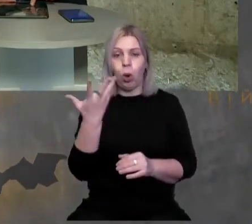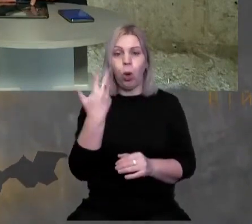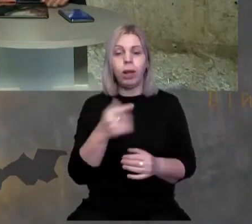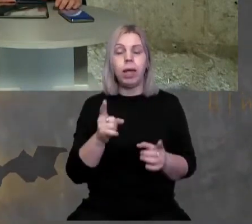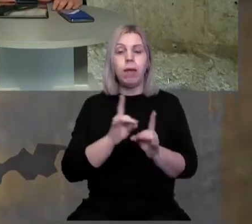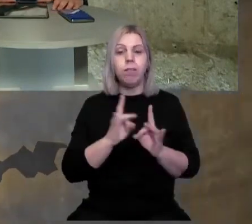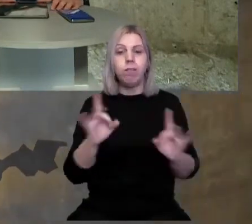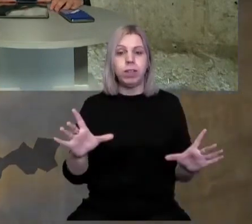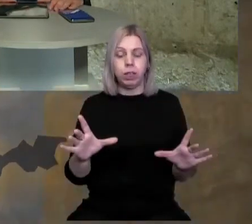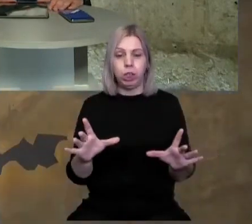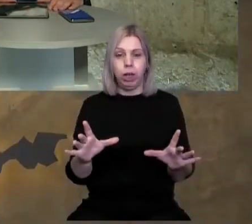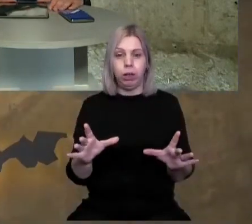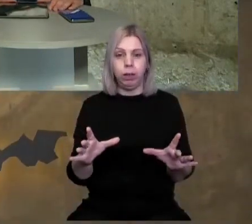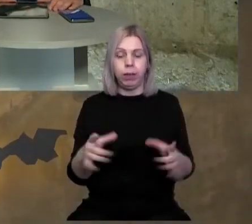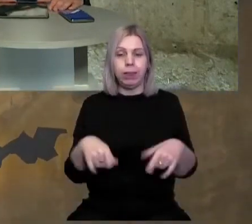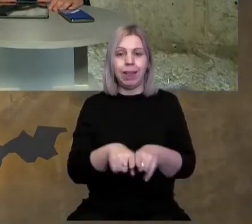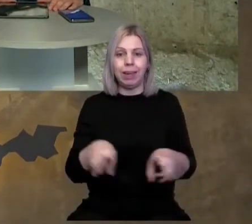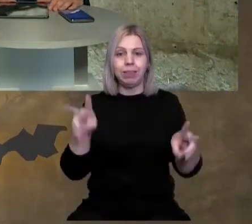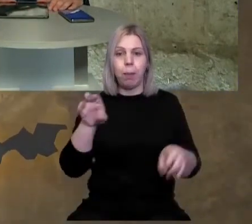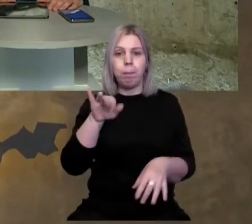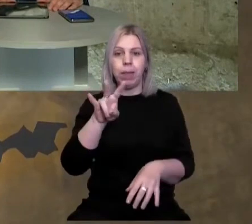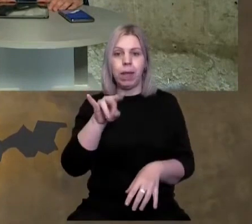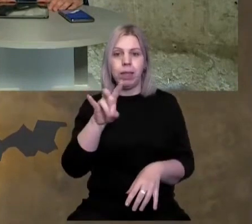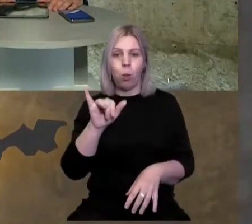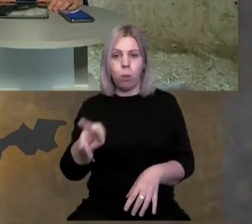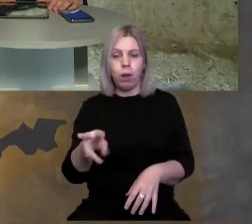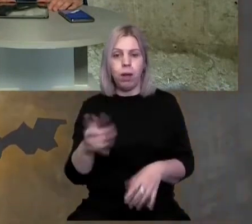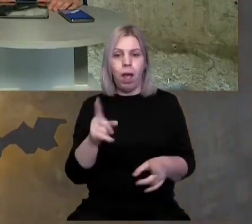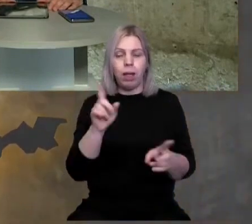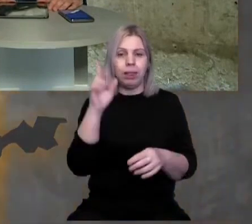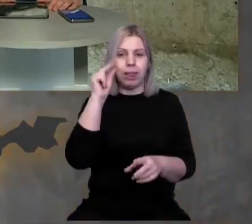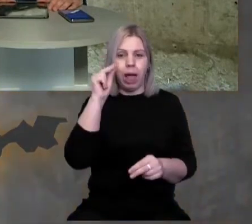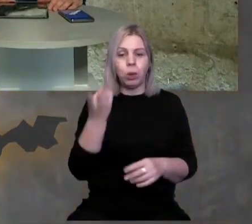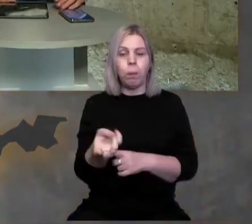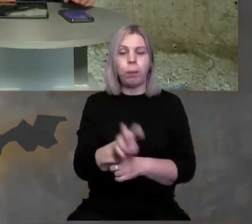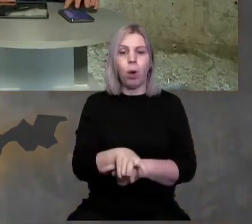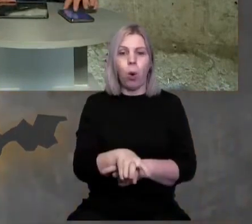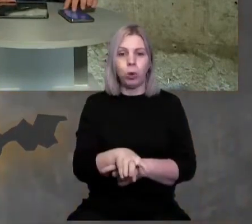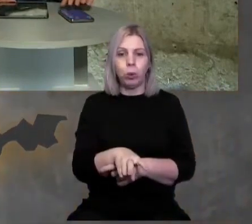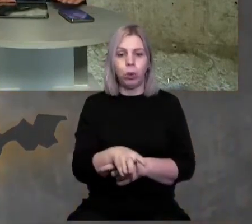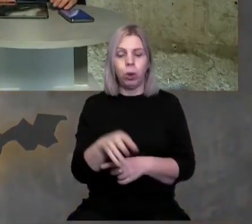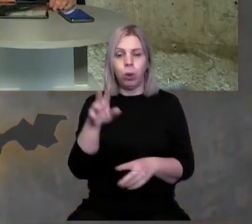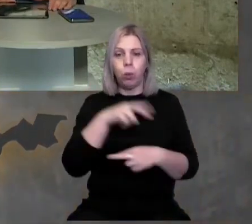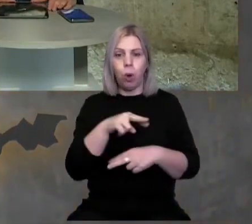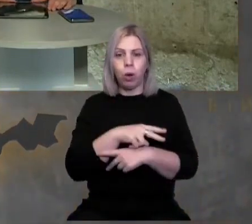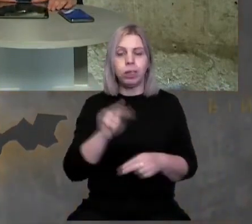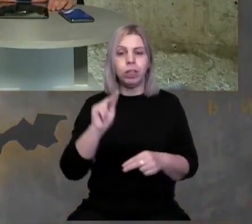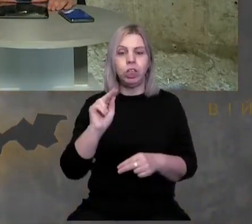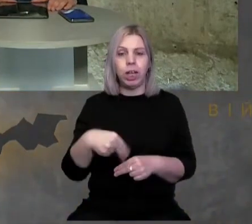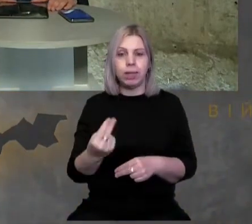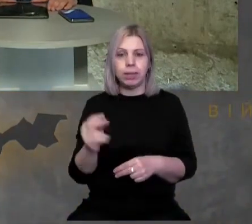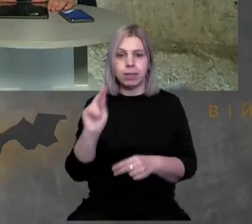коли відзначали так званий міленіум, міфічну дату приходу угорців через